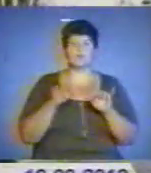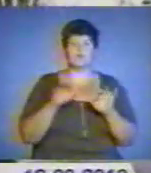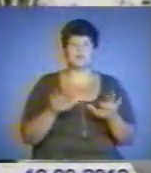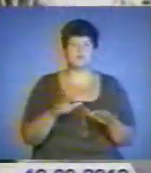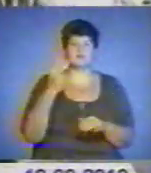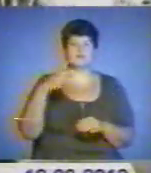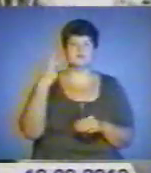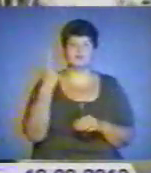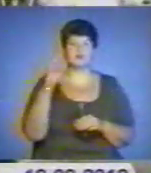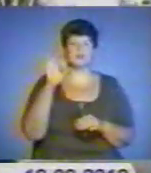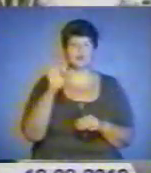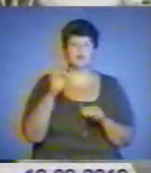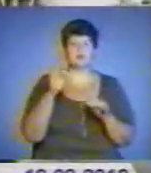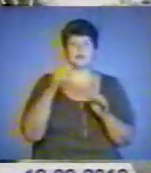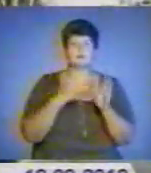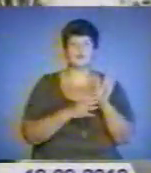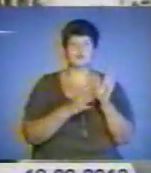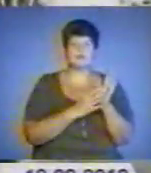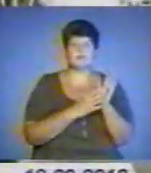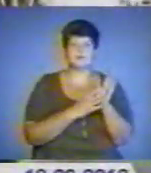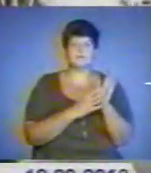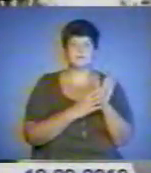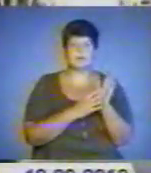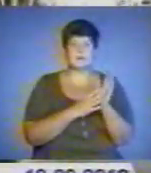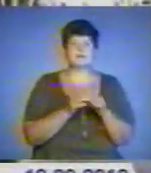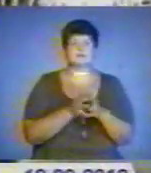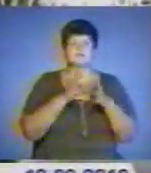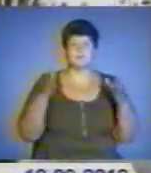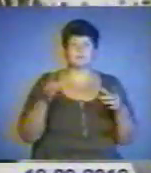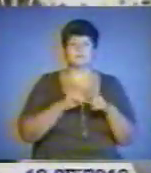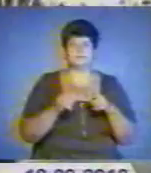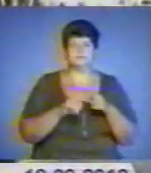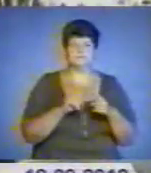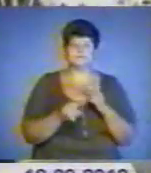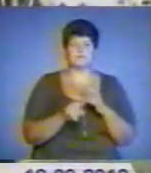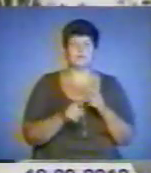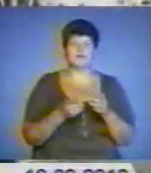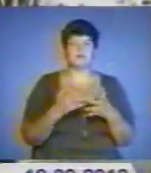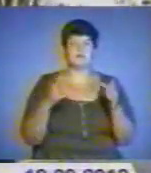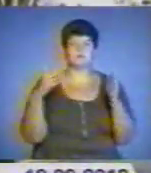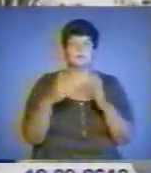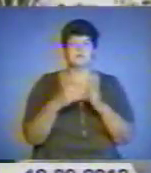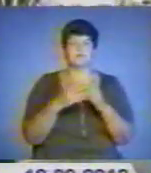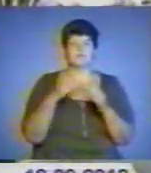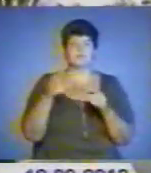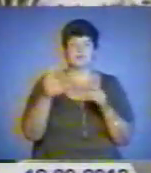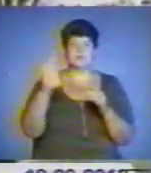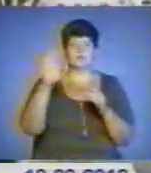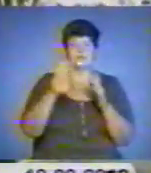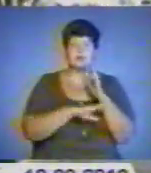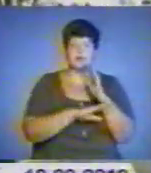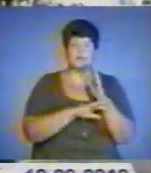ВАЗ-21099 перевищив безпечну швидкість, не справився з керуванням, допустив з'їднення з деревом. В результаті